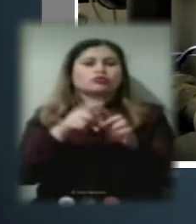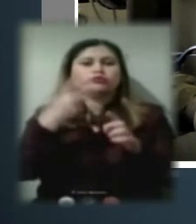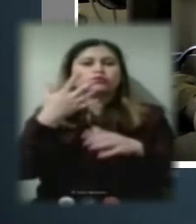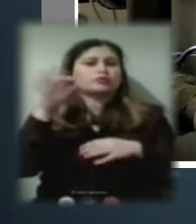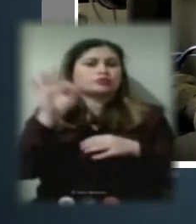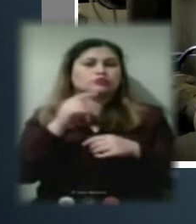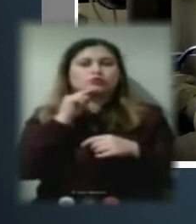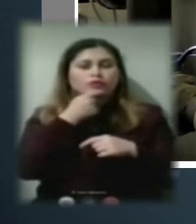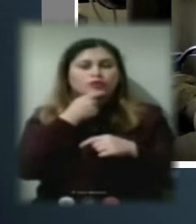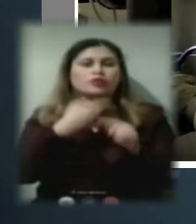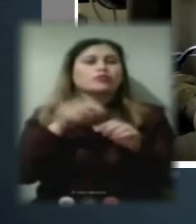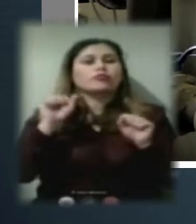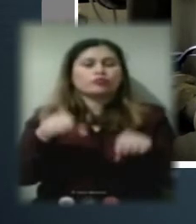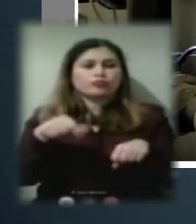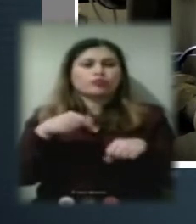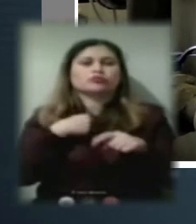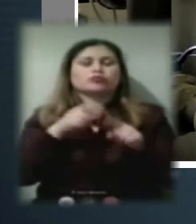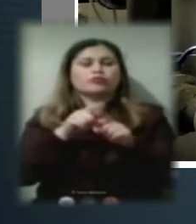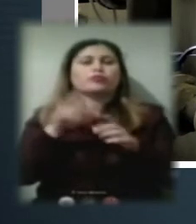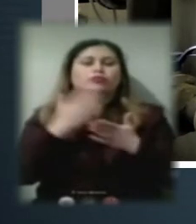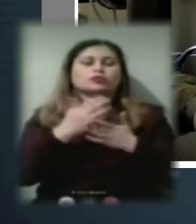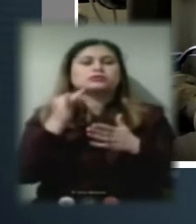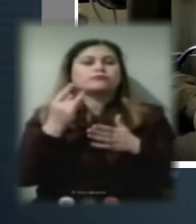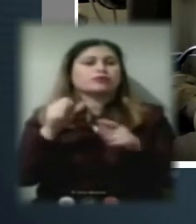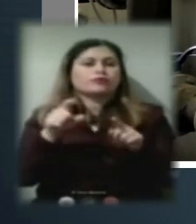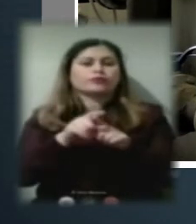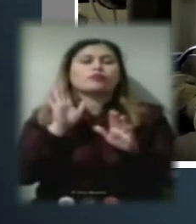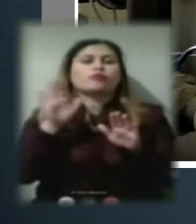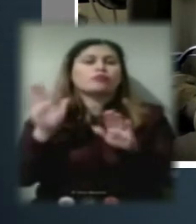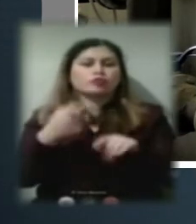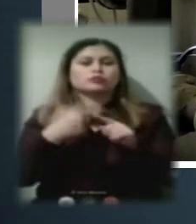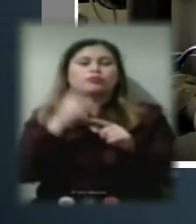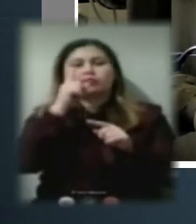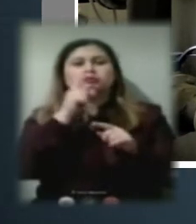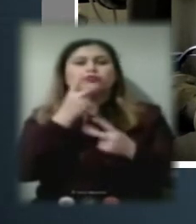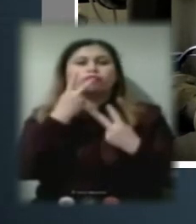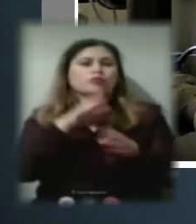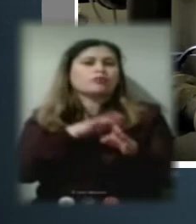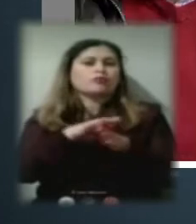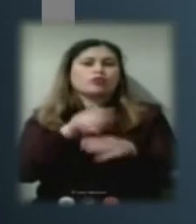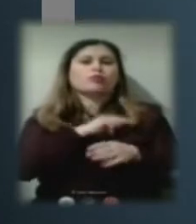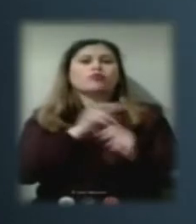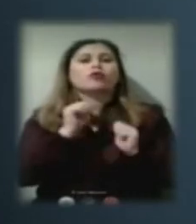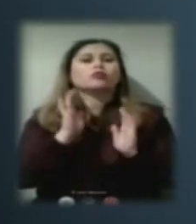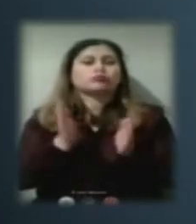оперувати конкретними цифрами вже після першого місяця повного експлуатації цих об'єктів.